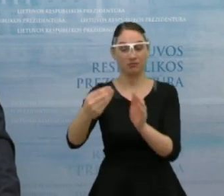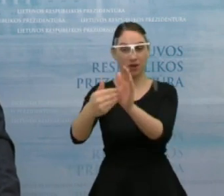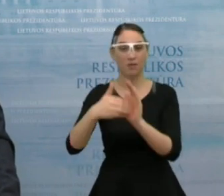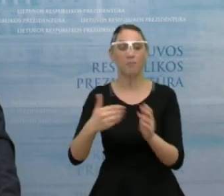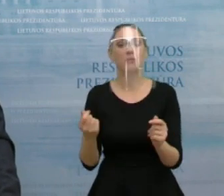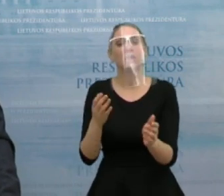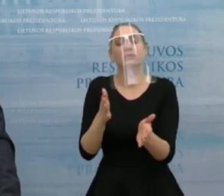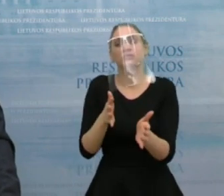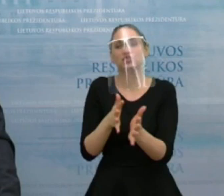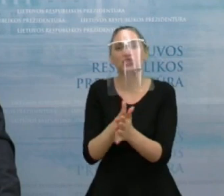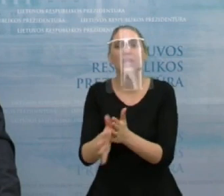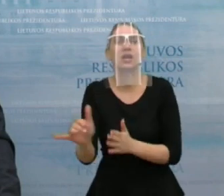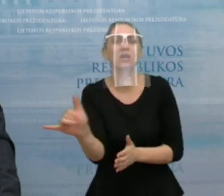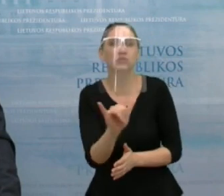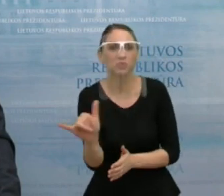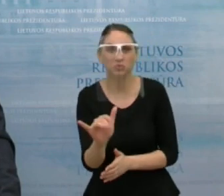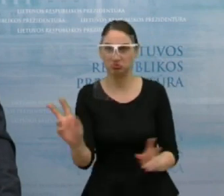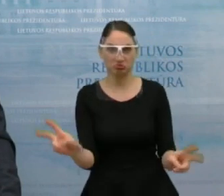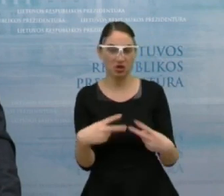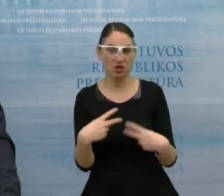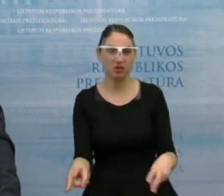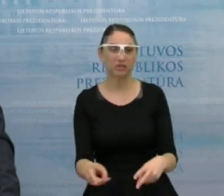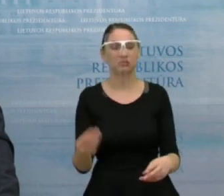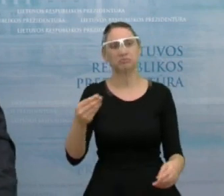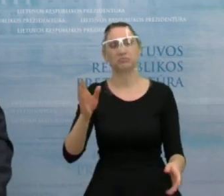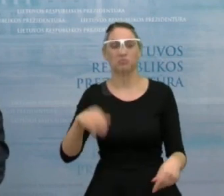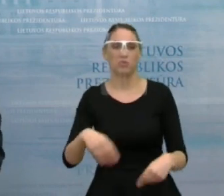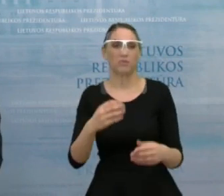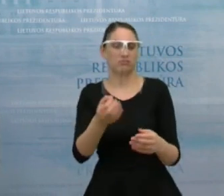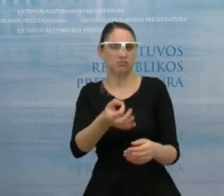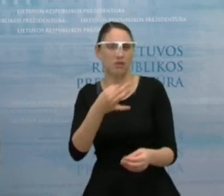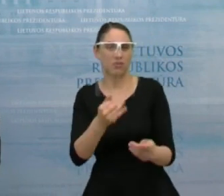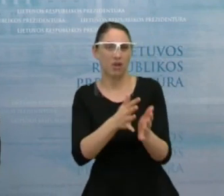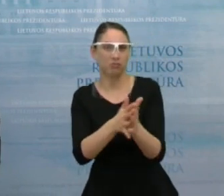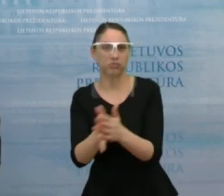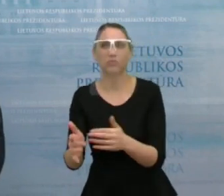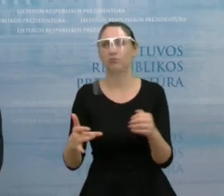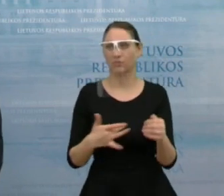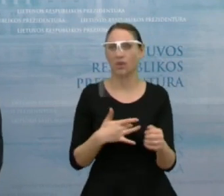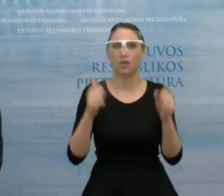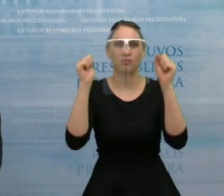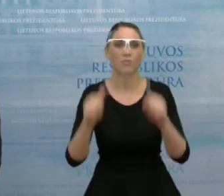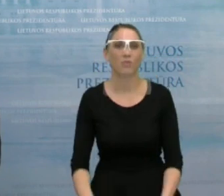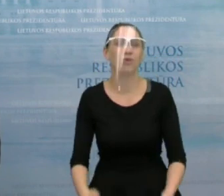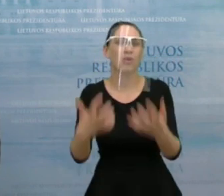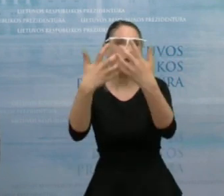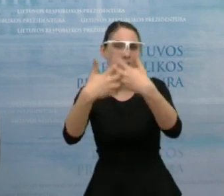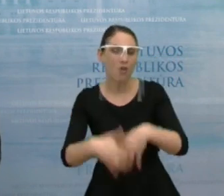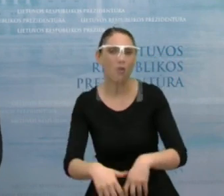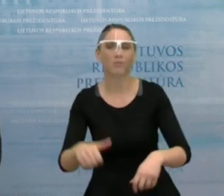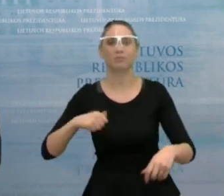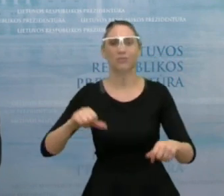neprivaloma atsiskaityti, sukėlė, sulaukė kritikos, kad tai sudaro saulandas legaliai teikišus,